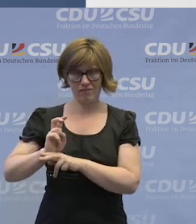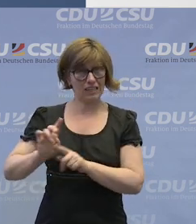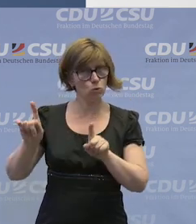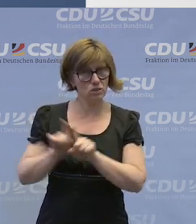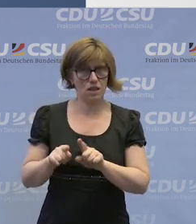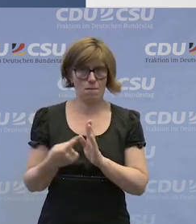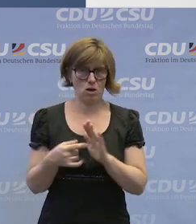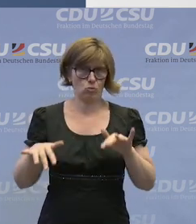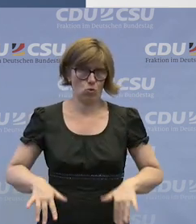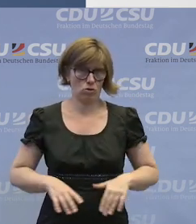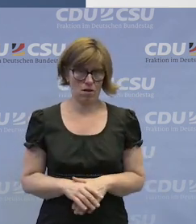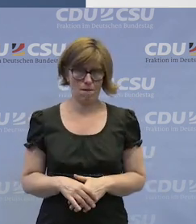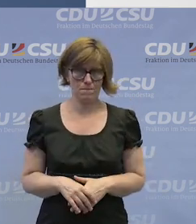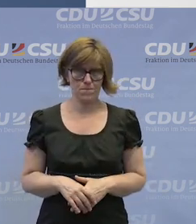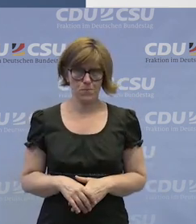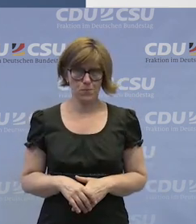haben.